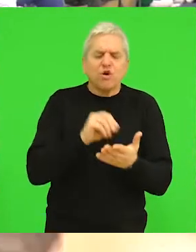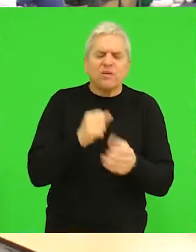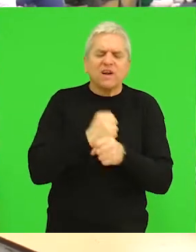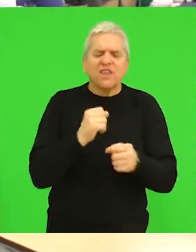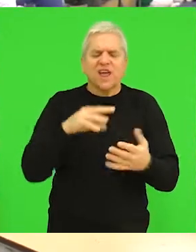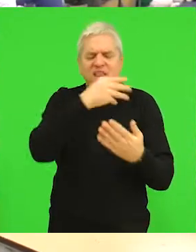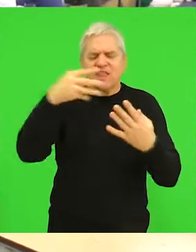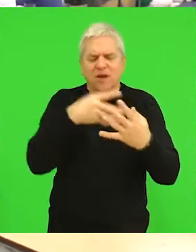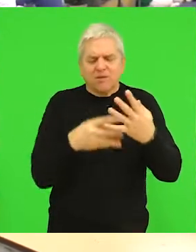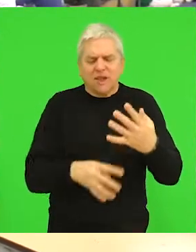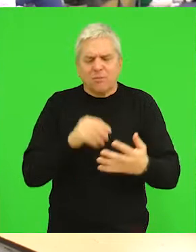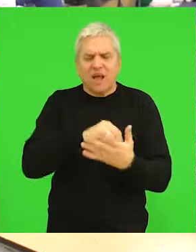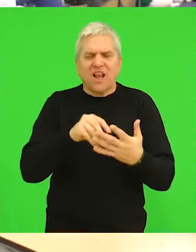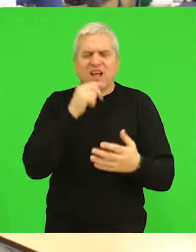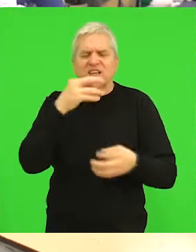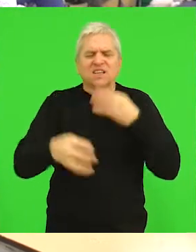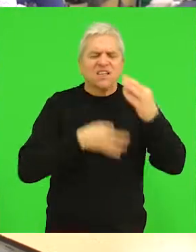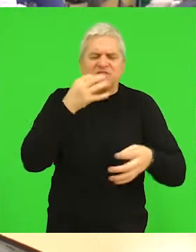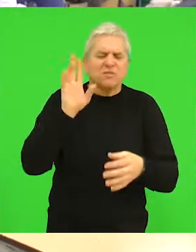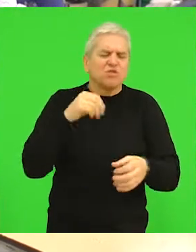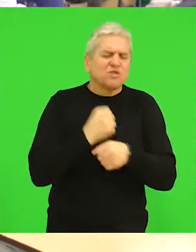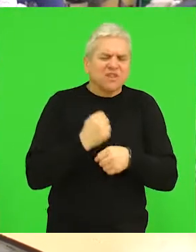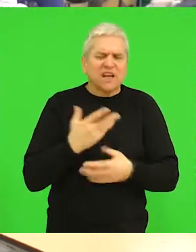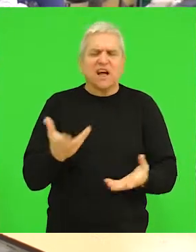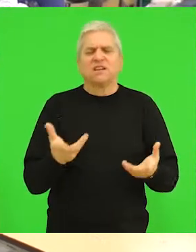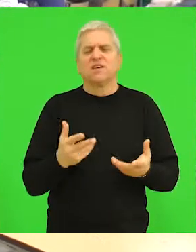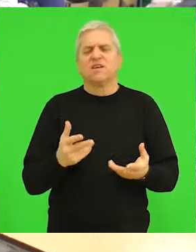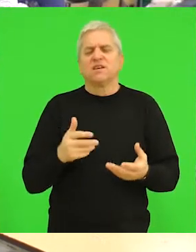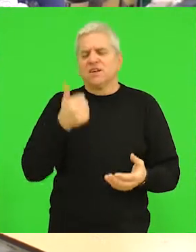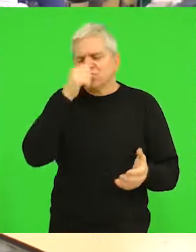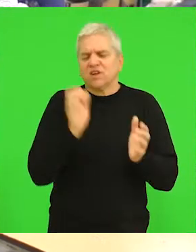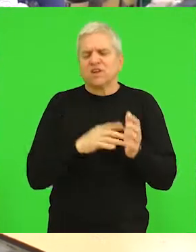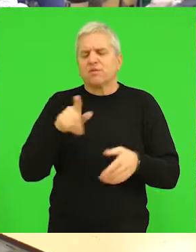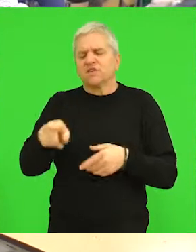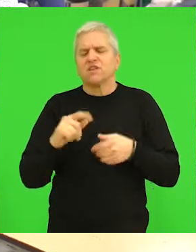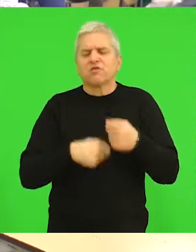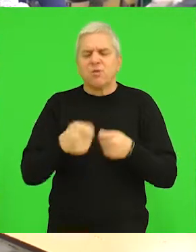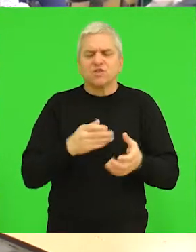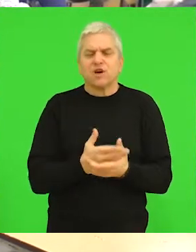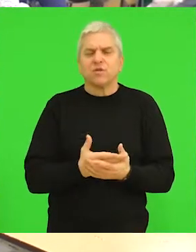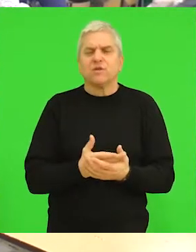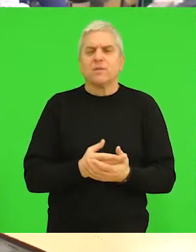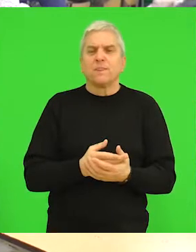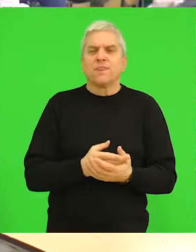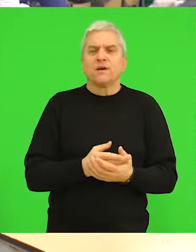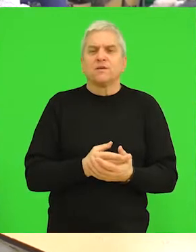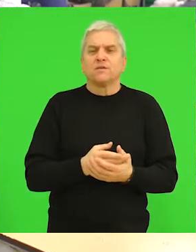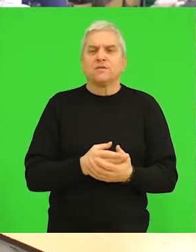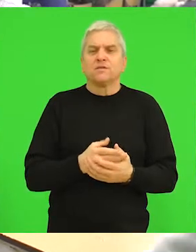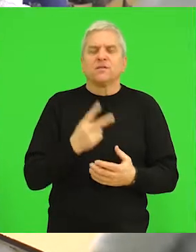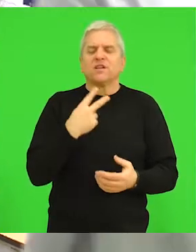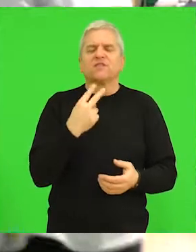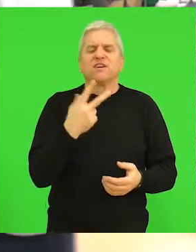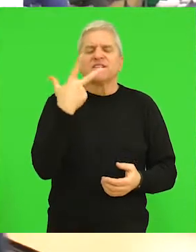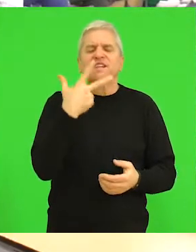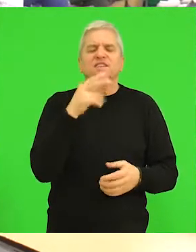pravljanje tabela, da bi oni mogli razne izveštaje da rade što im treba za posao njihov. Onda ćemo tamo